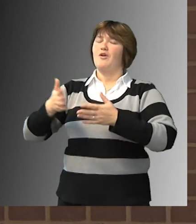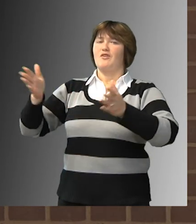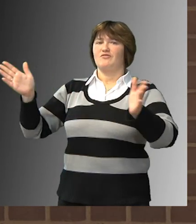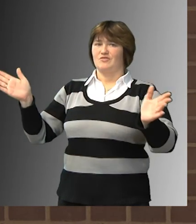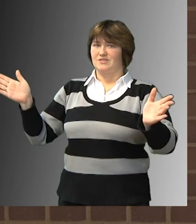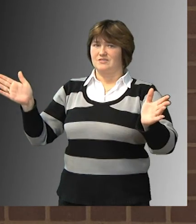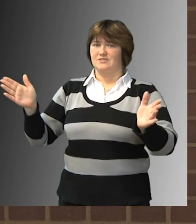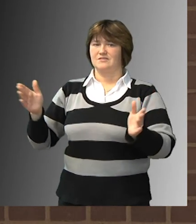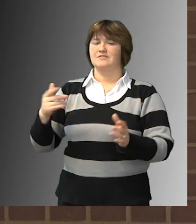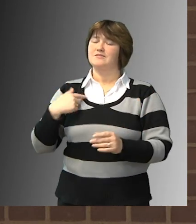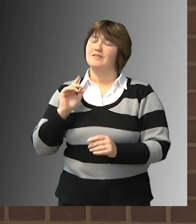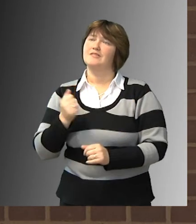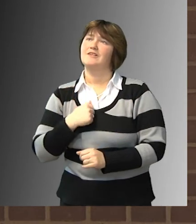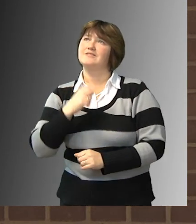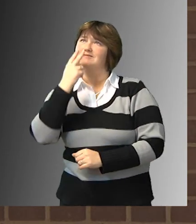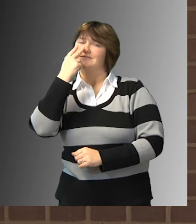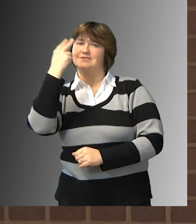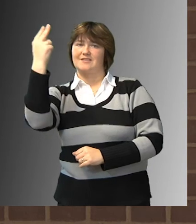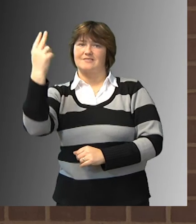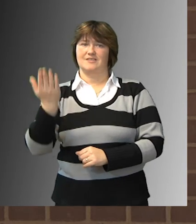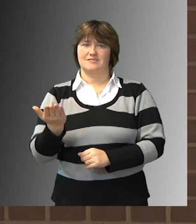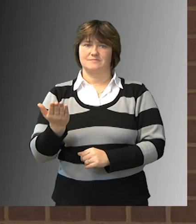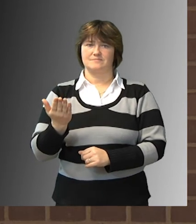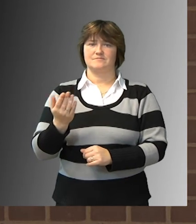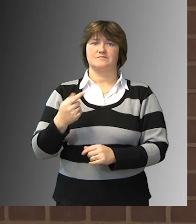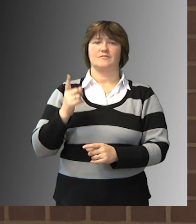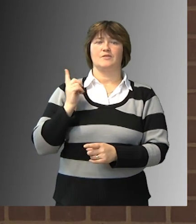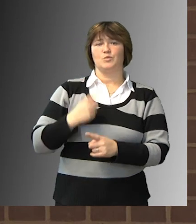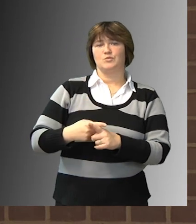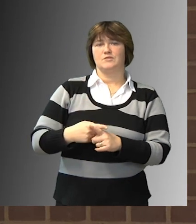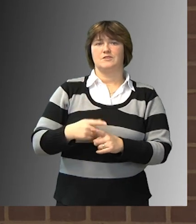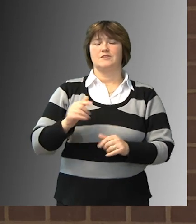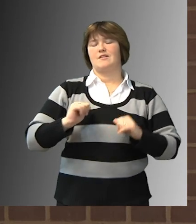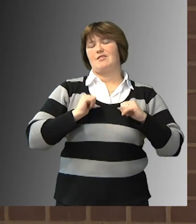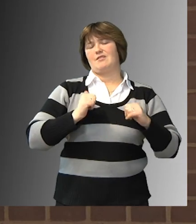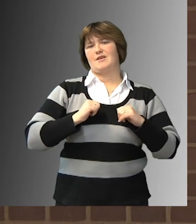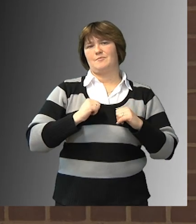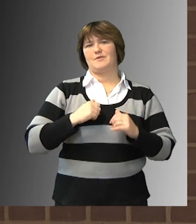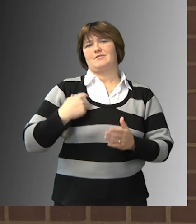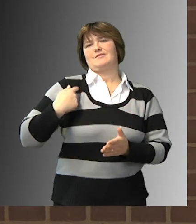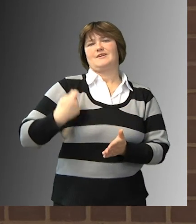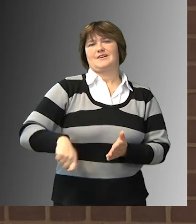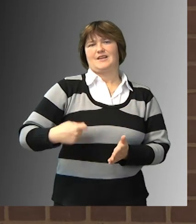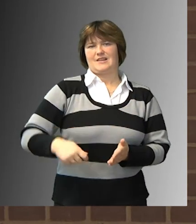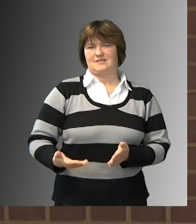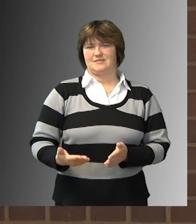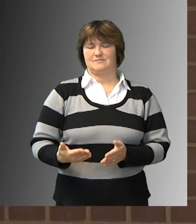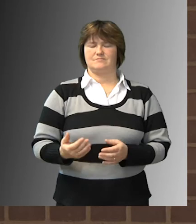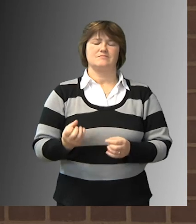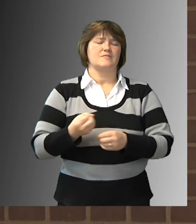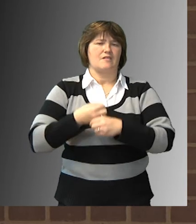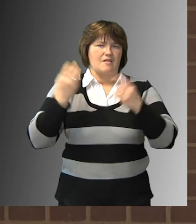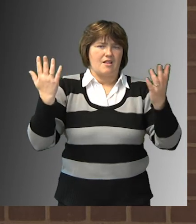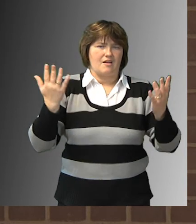dann dürfen wir es entdecken, dann können wir es entdecken und es wird unser Leben bereichern. Natürlich